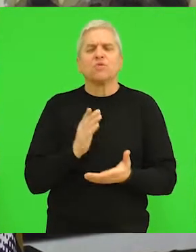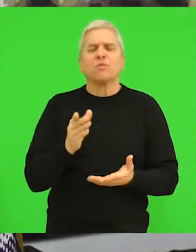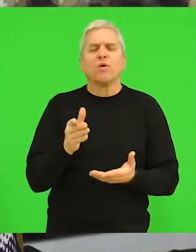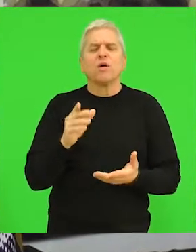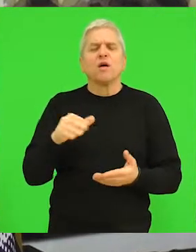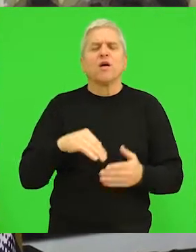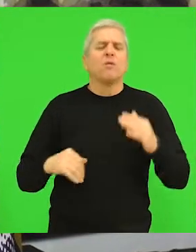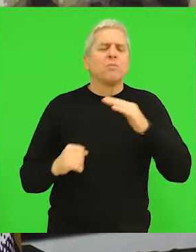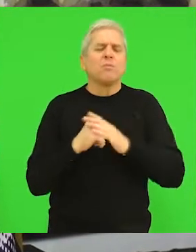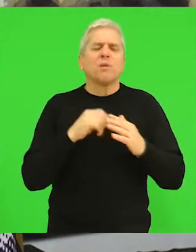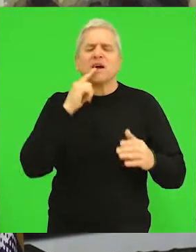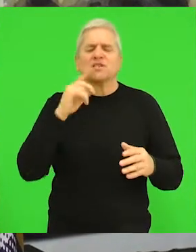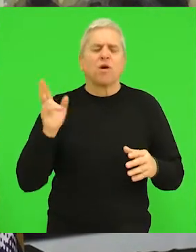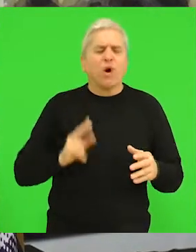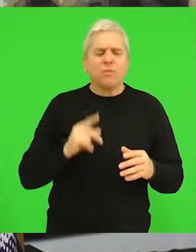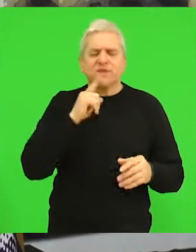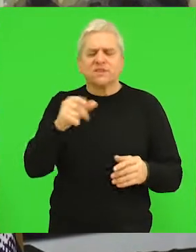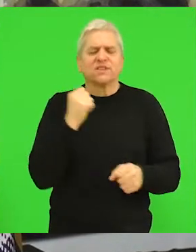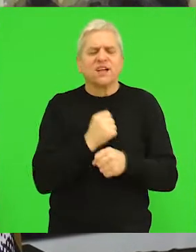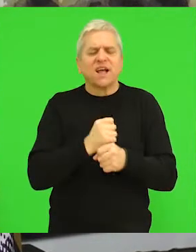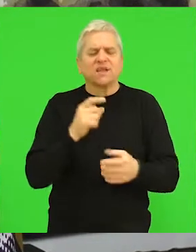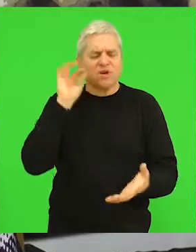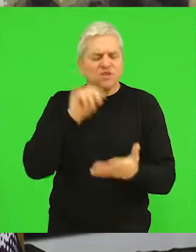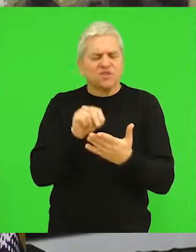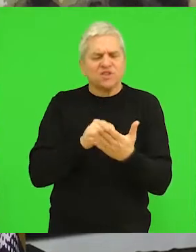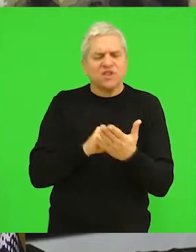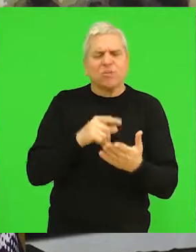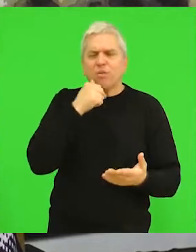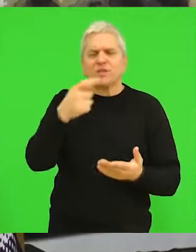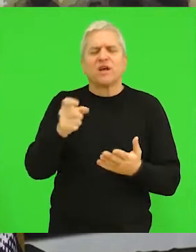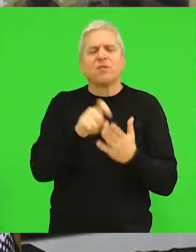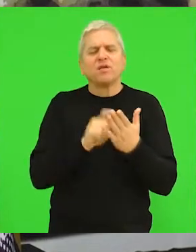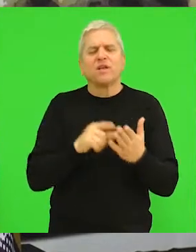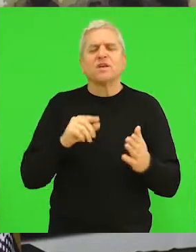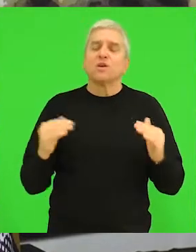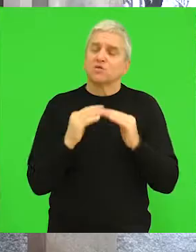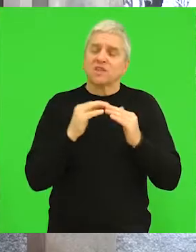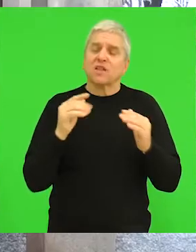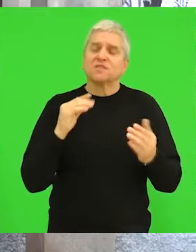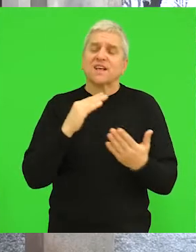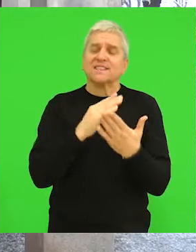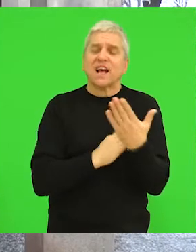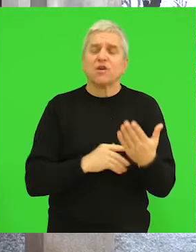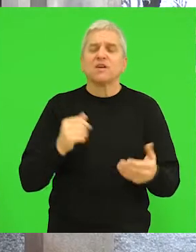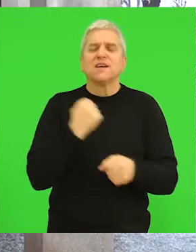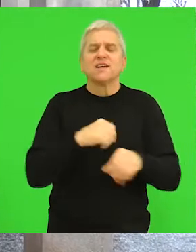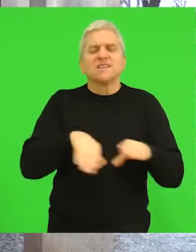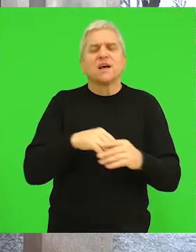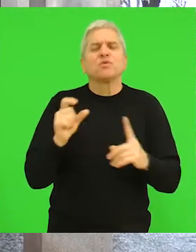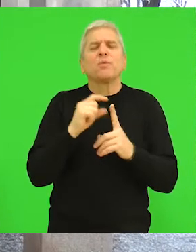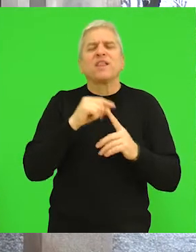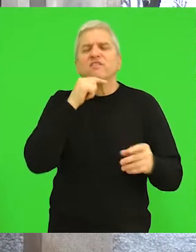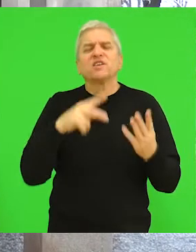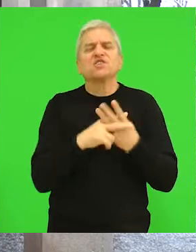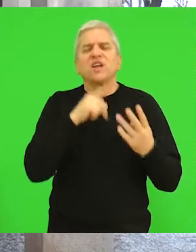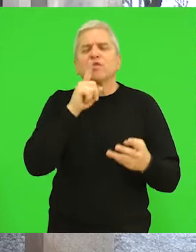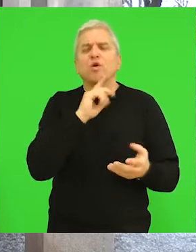maksimalno objektivni, da radimo u skladu sa činjenicama, podacima i u skladu sa zakonom. Zaposleni u osnovnoj školi Petef